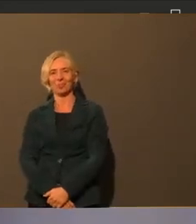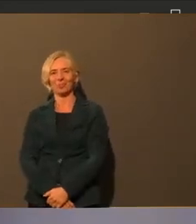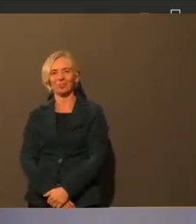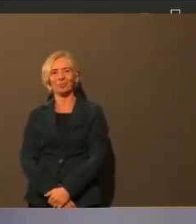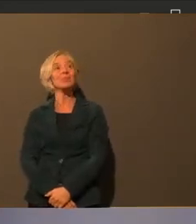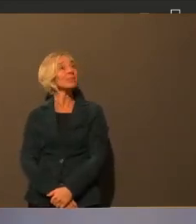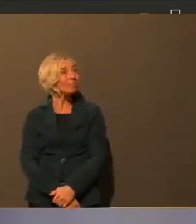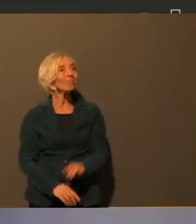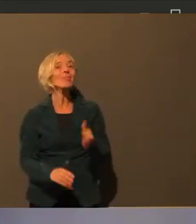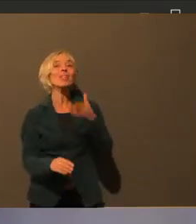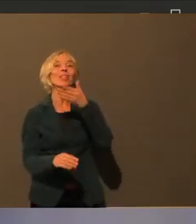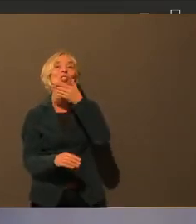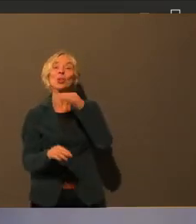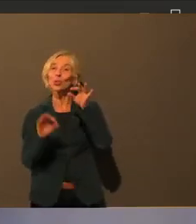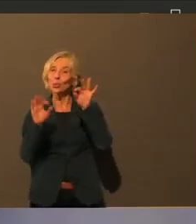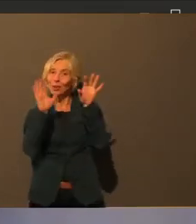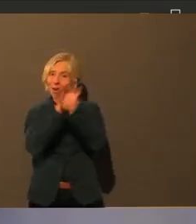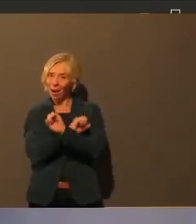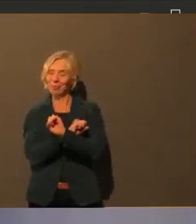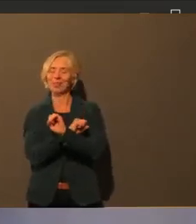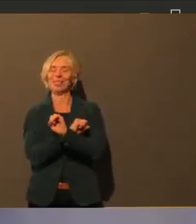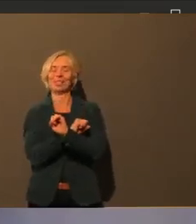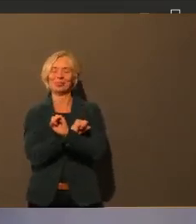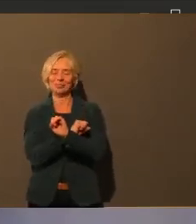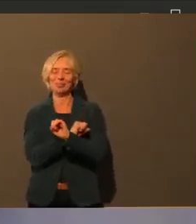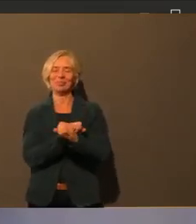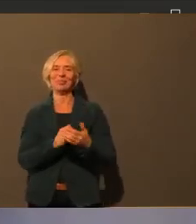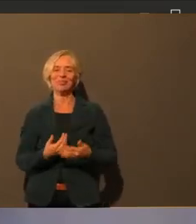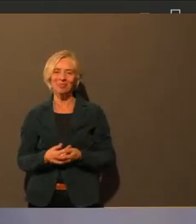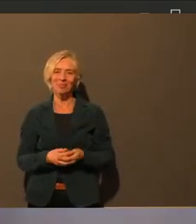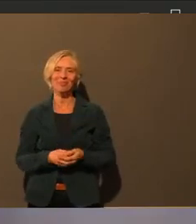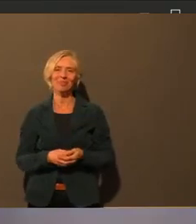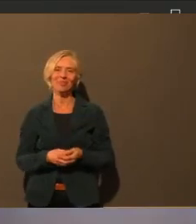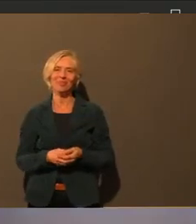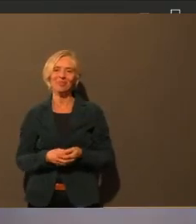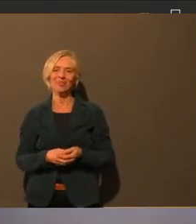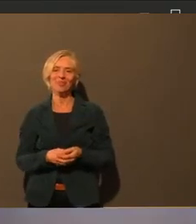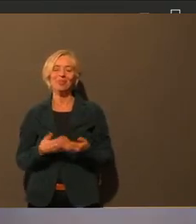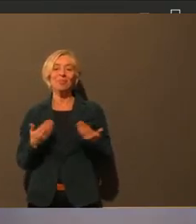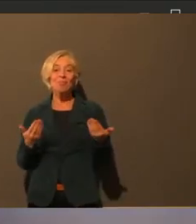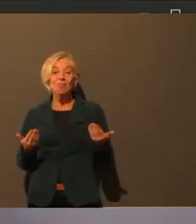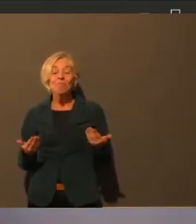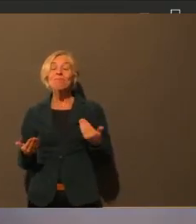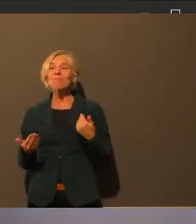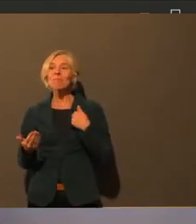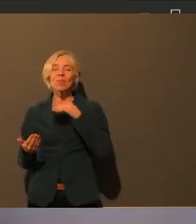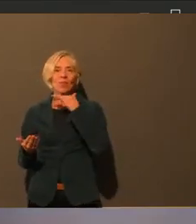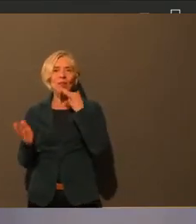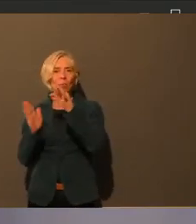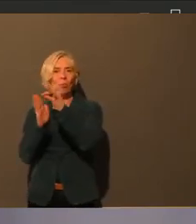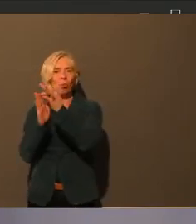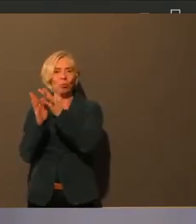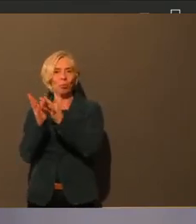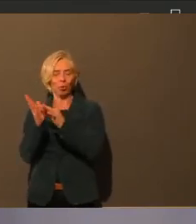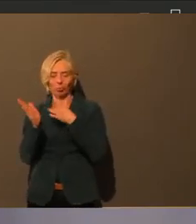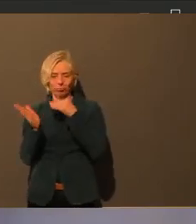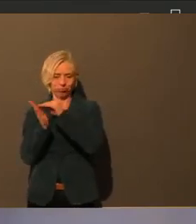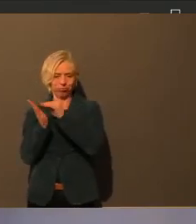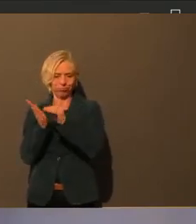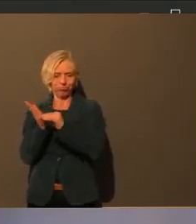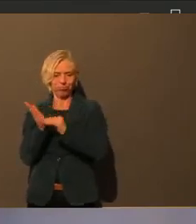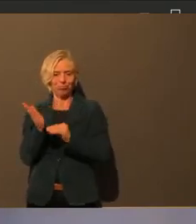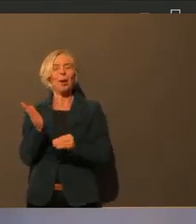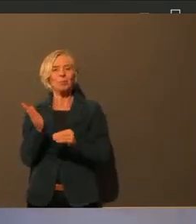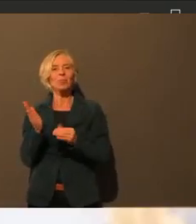Ja, einen schönen Abend auch von meiner Seite. Ich habe jetzt viele Punkte. Ich würde mich jetzt bei dem kurz fassen,